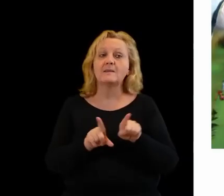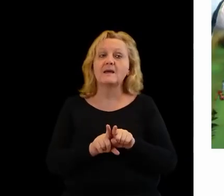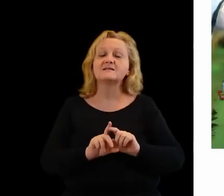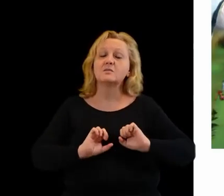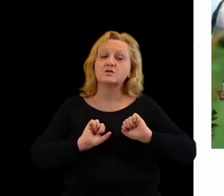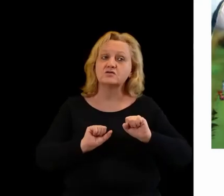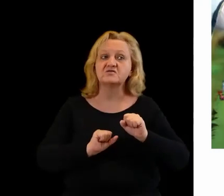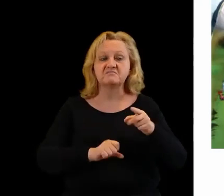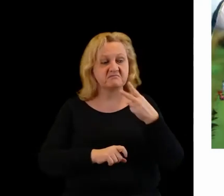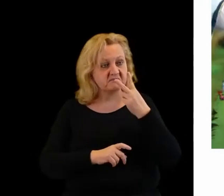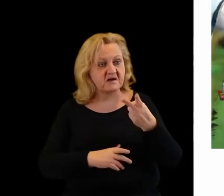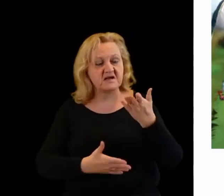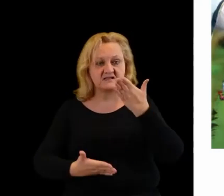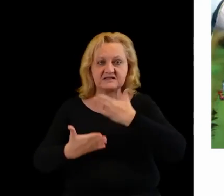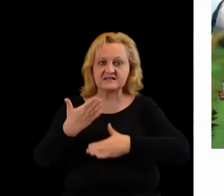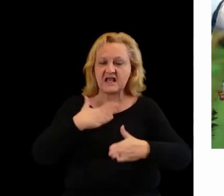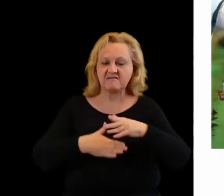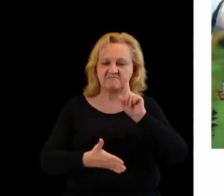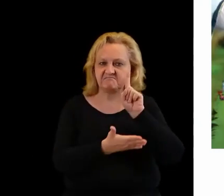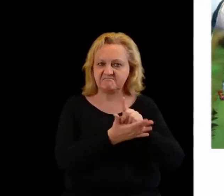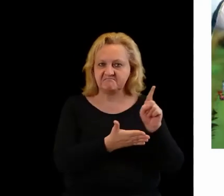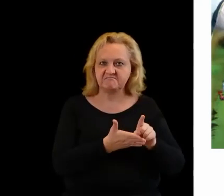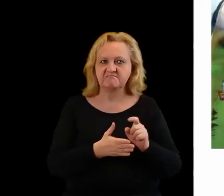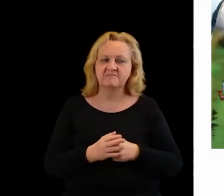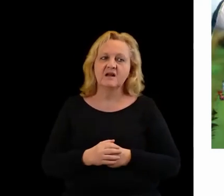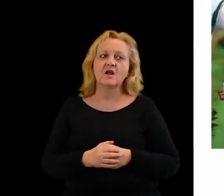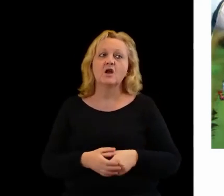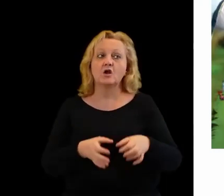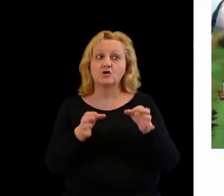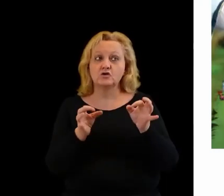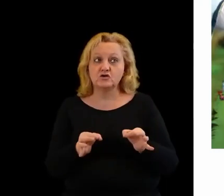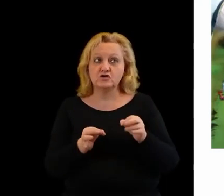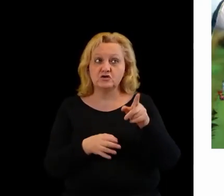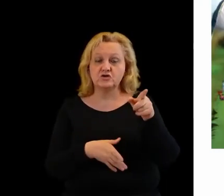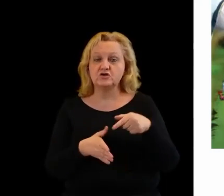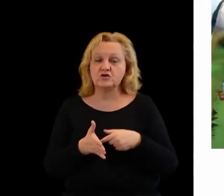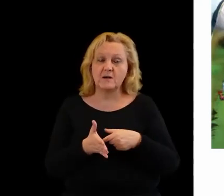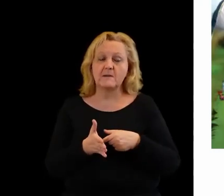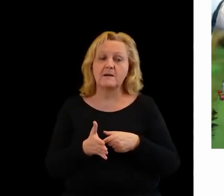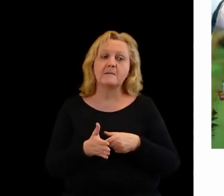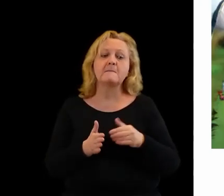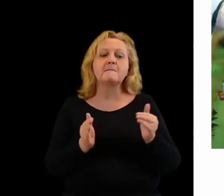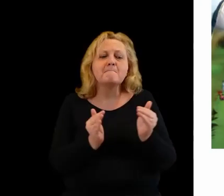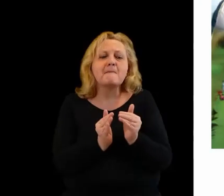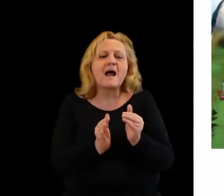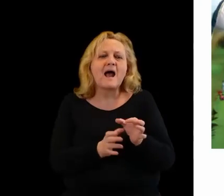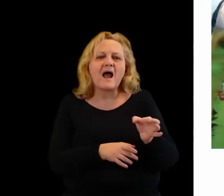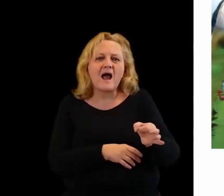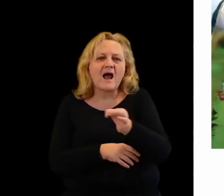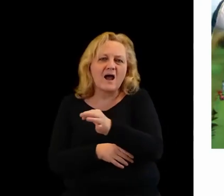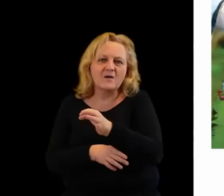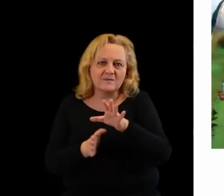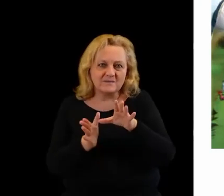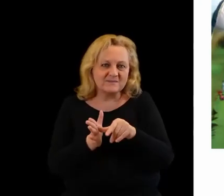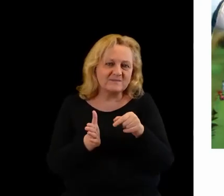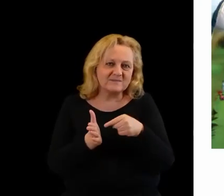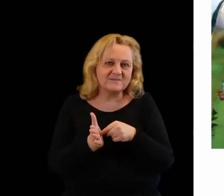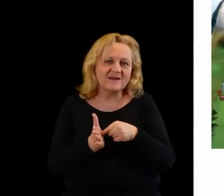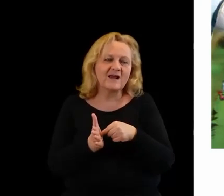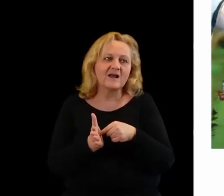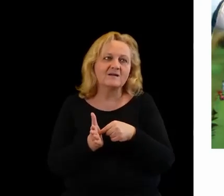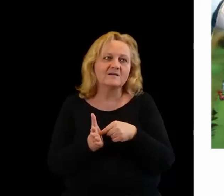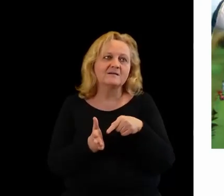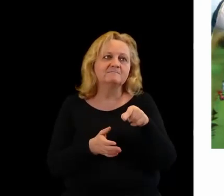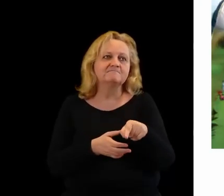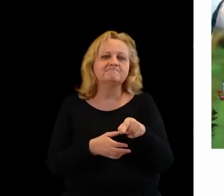cieszyły się również wielkim powodzeniem dzieci z takich małych miejscowości, których